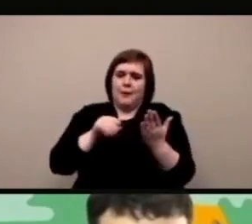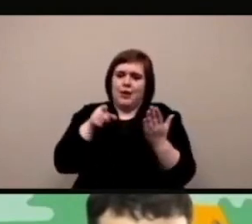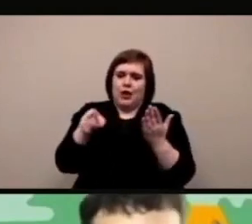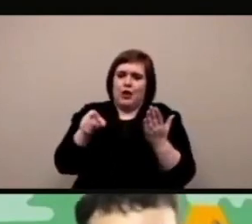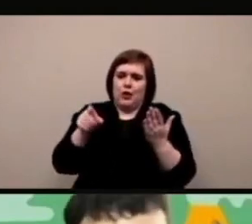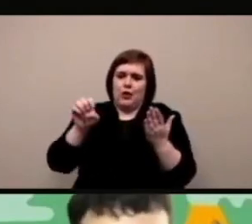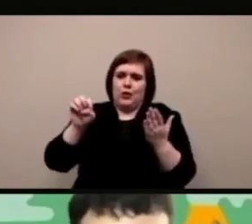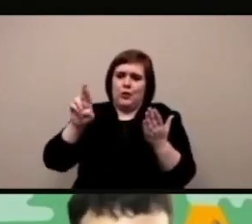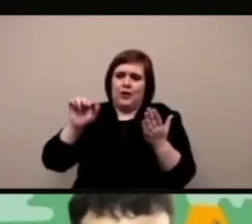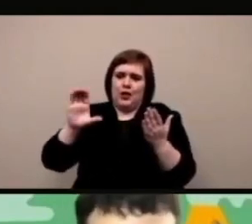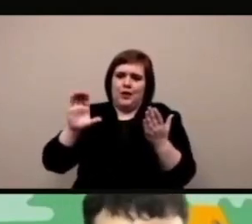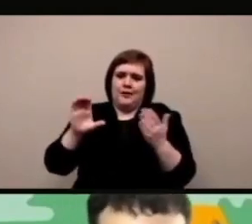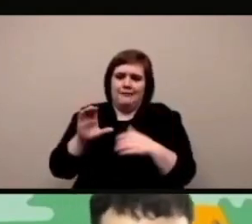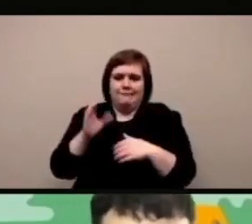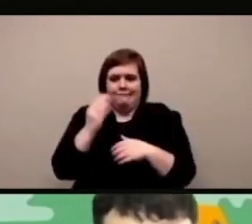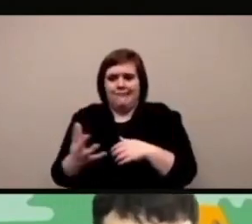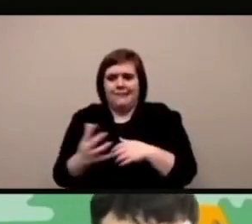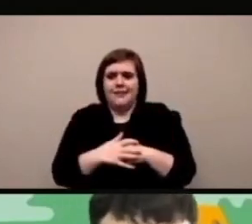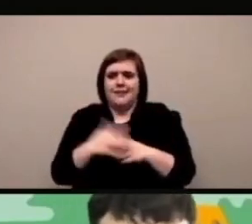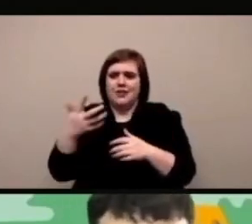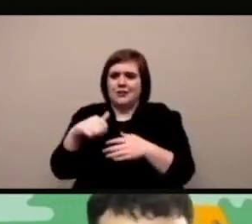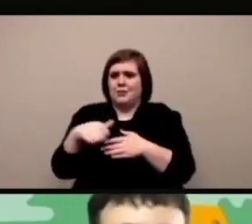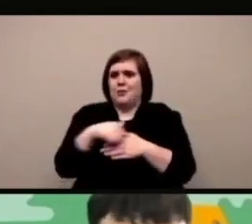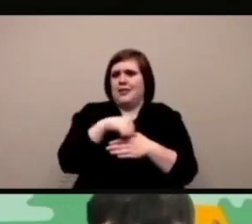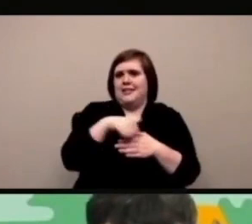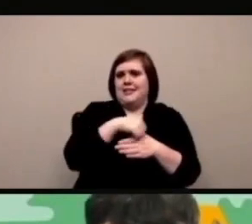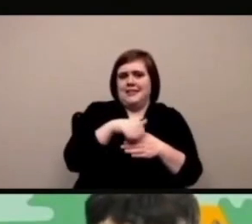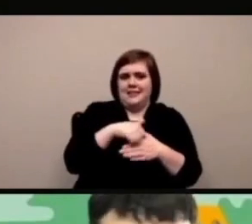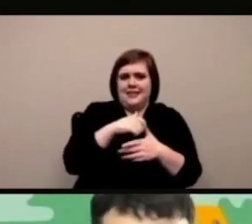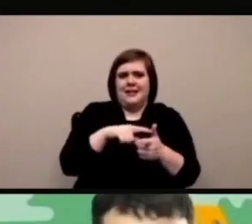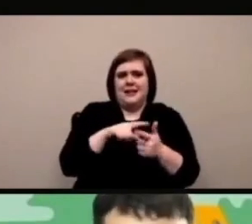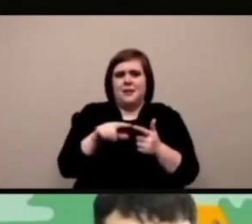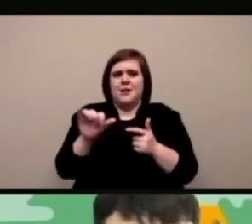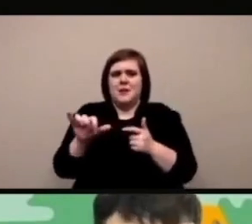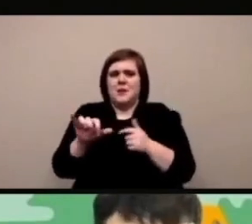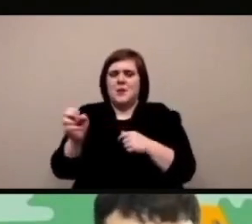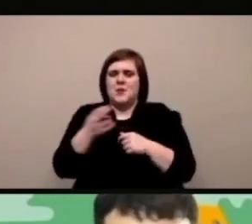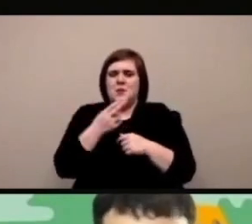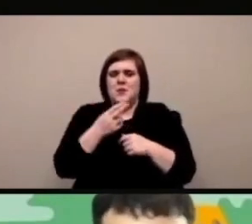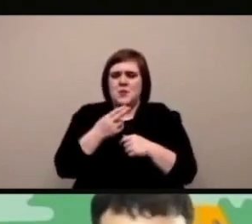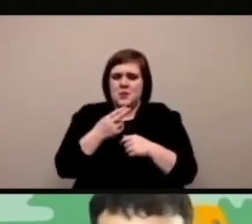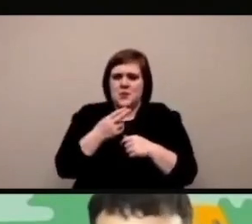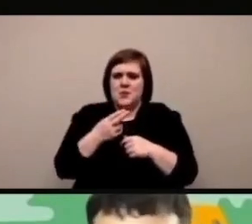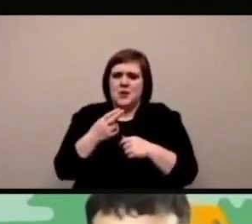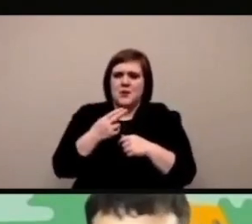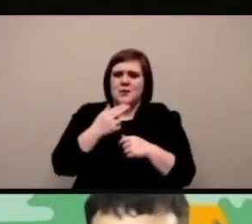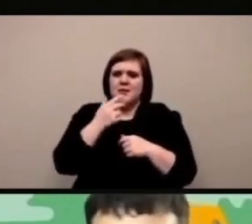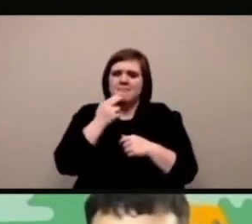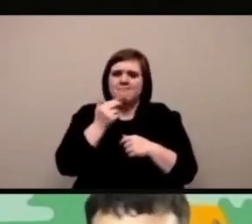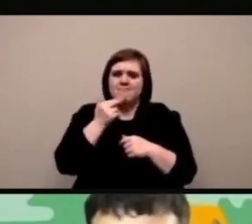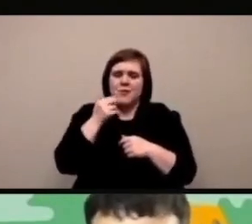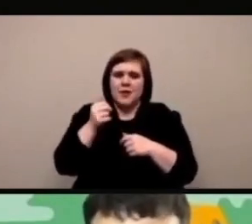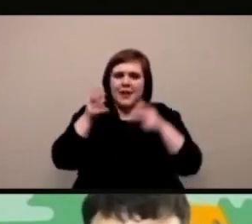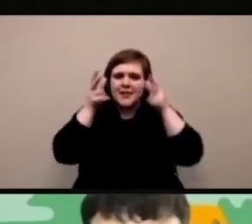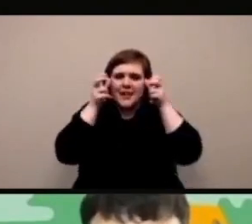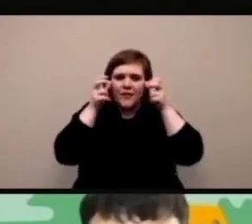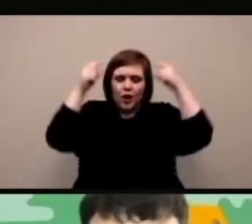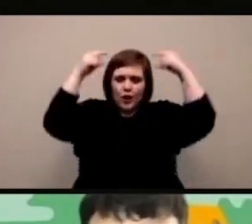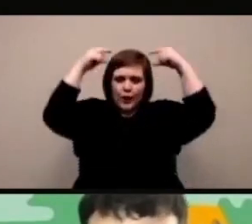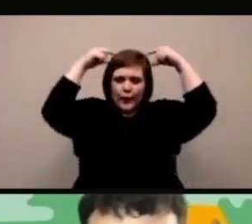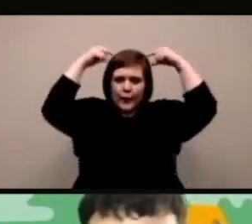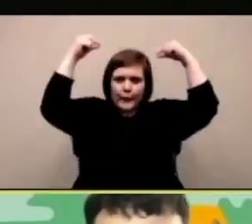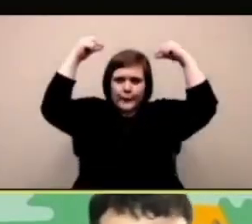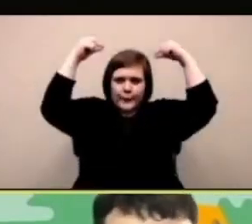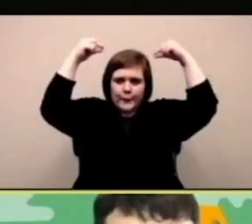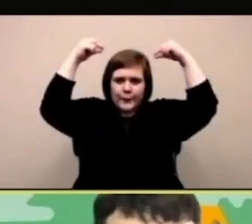sperimentando un paio di cose mi è piaciuto io ho copiato a ric per la pratica